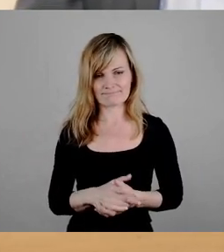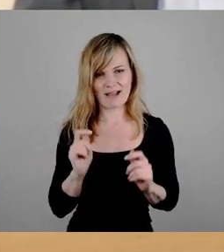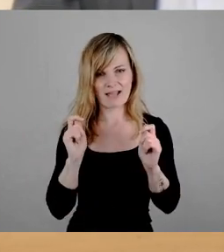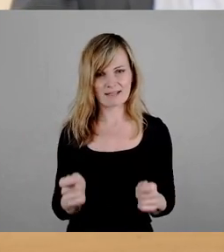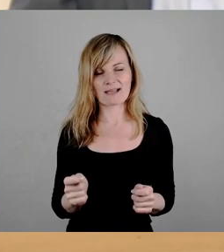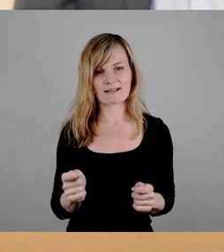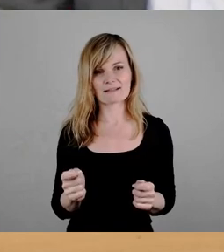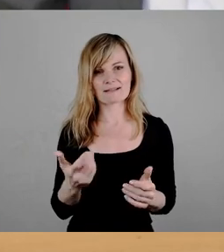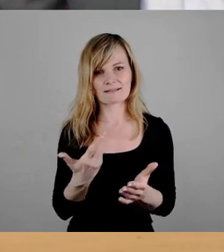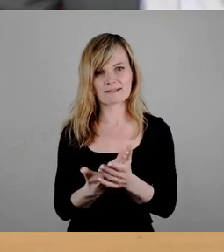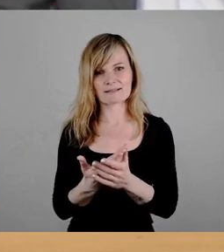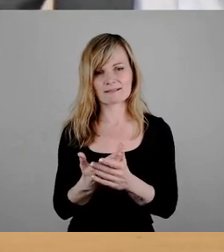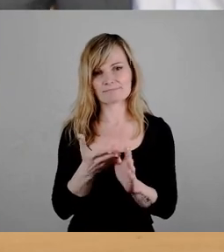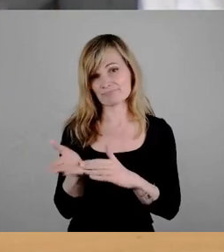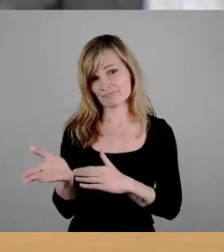gescheitert.